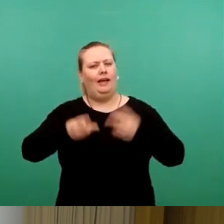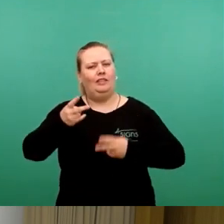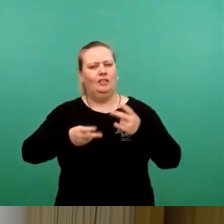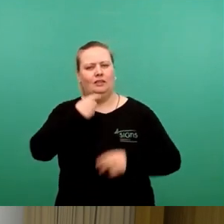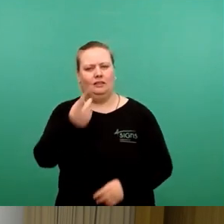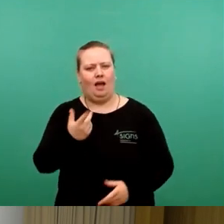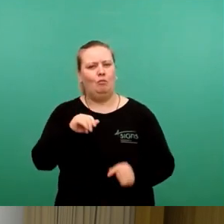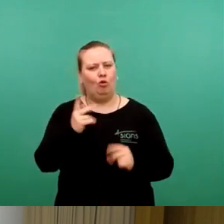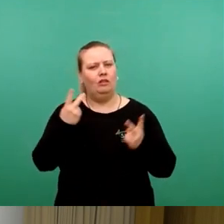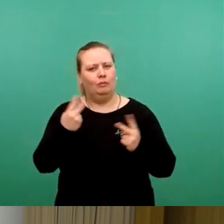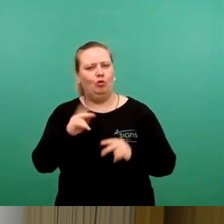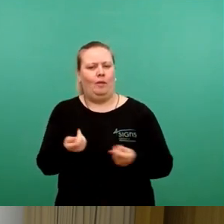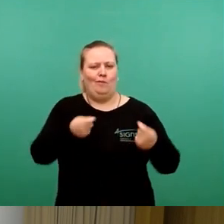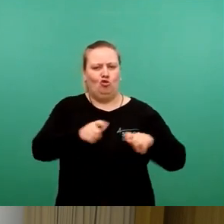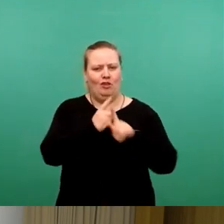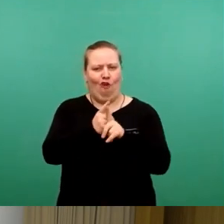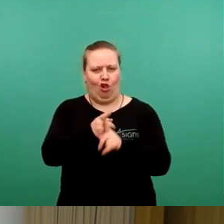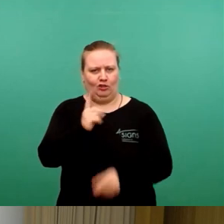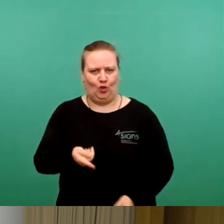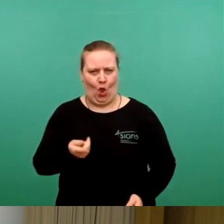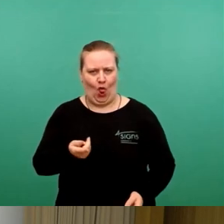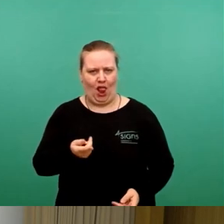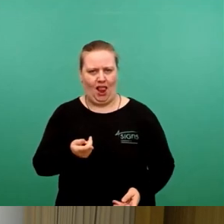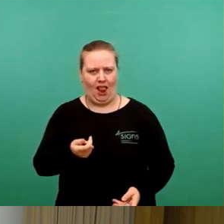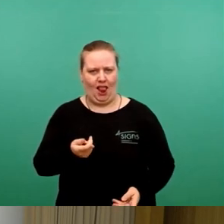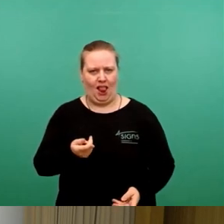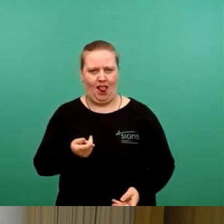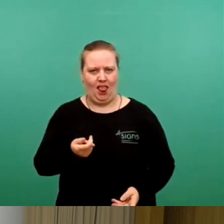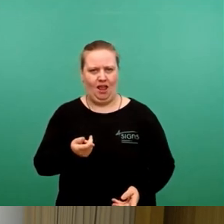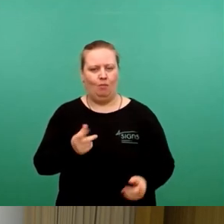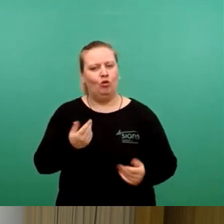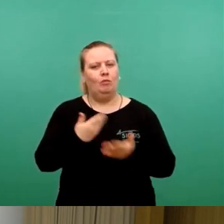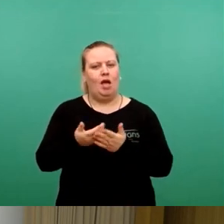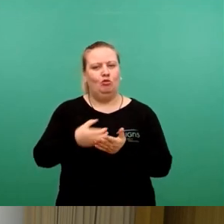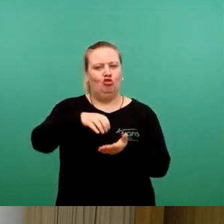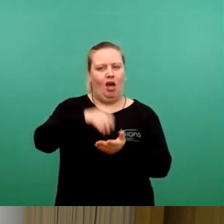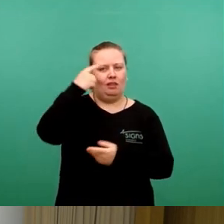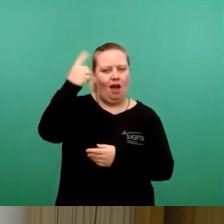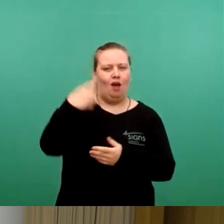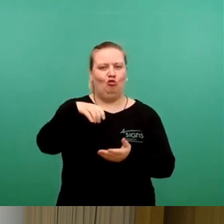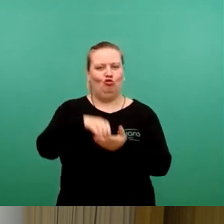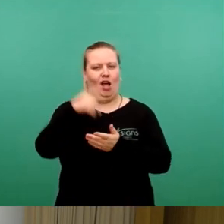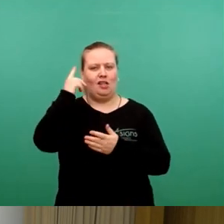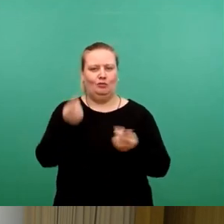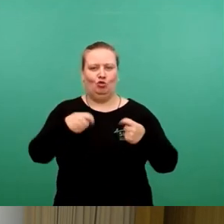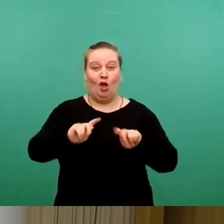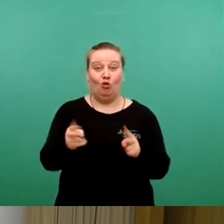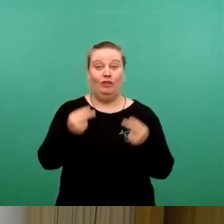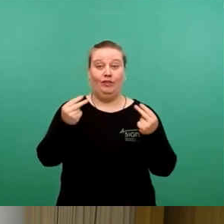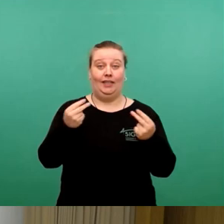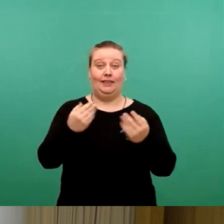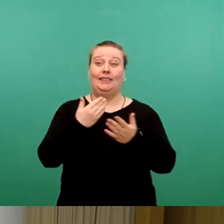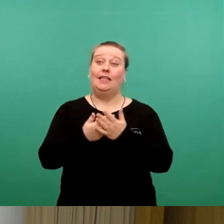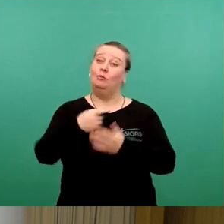Einhaltung von Beschlüssen für den Stadtrat und die Stadtratsbeschlüsse gelten. Deshalb erinnere ich heute